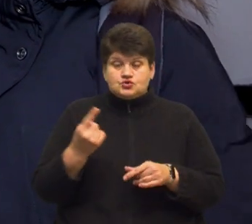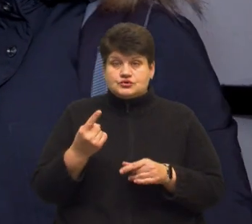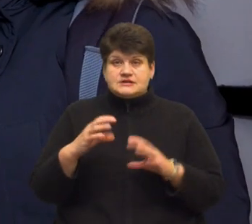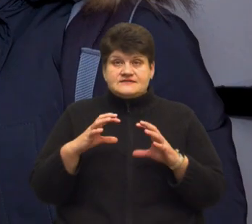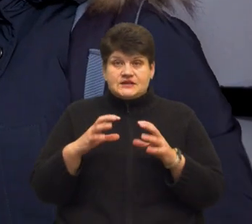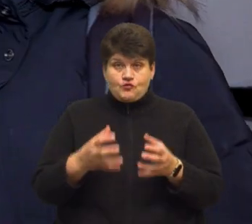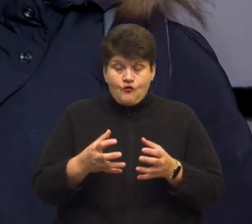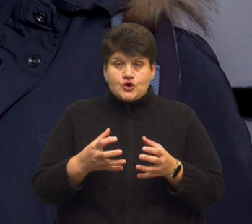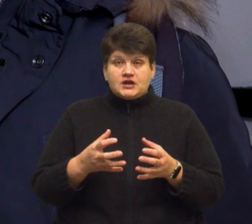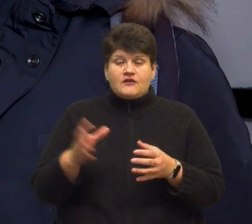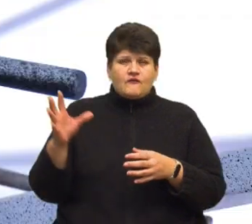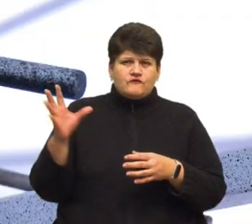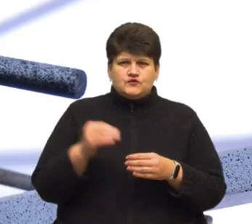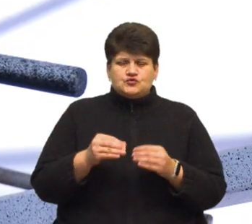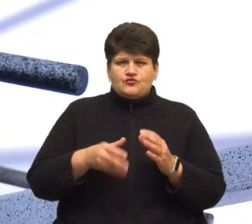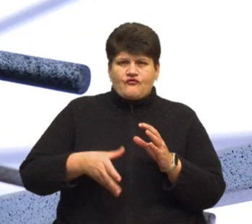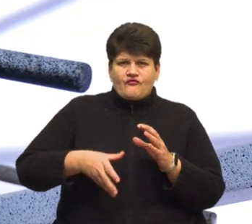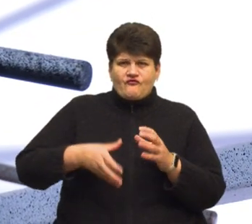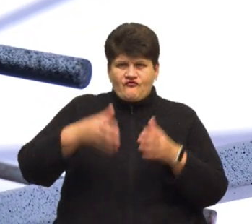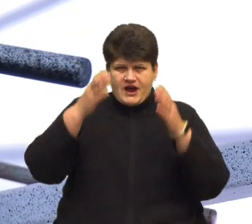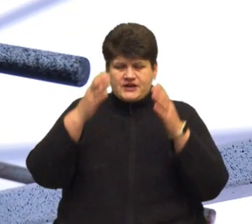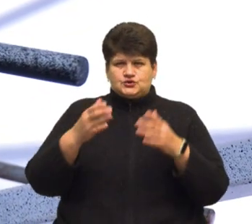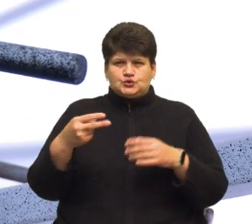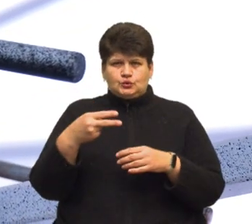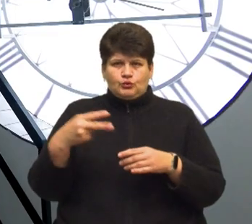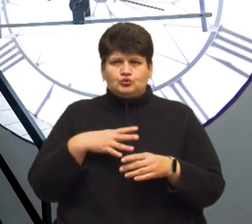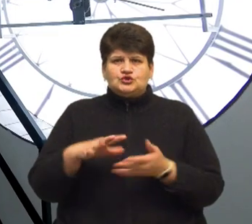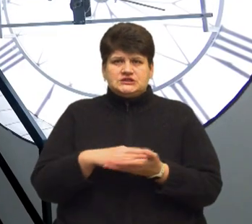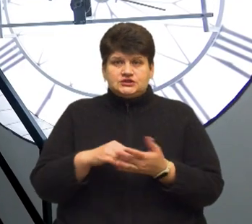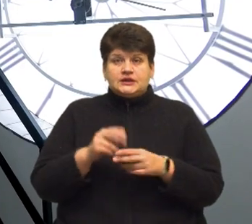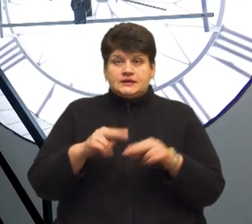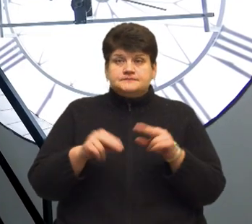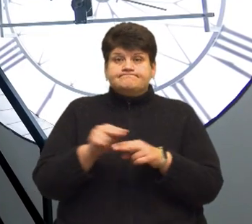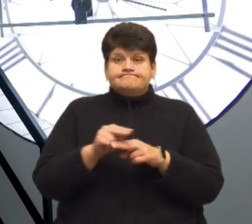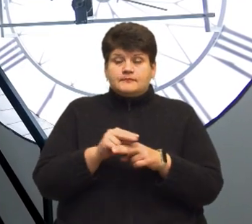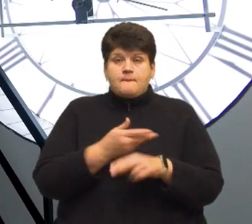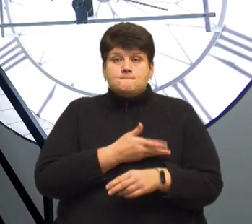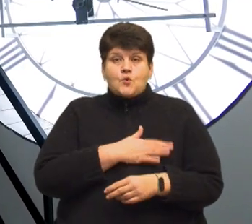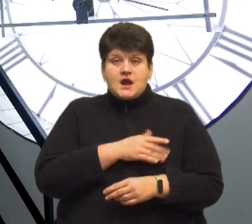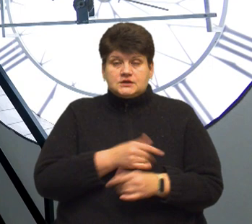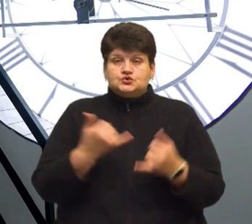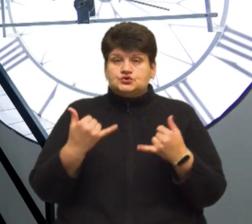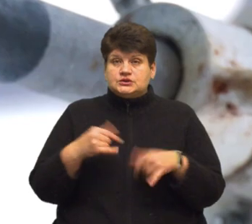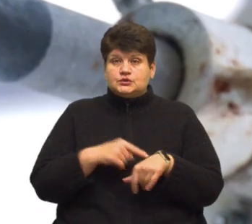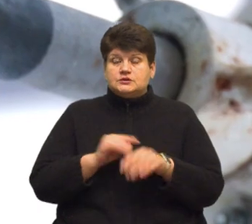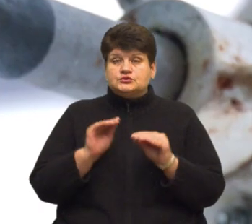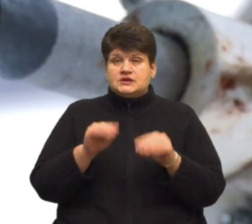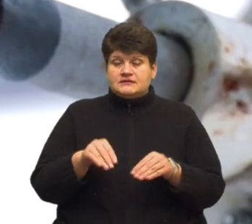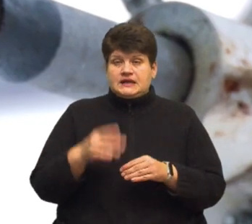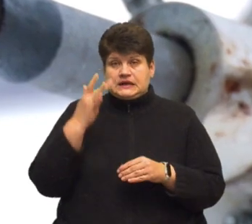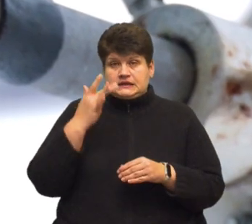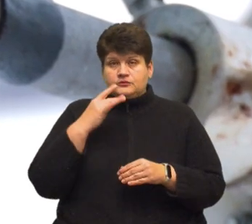вежу і другий поверх було знищено, її вже відбудували поляки. Сучасний годинник встановили тут на початку літа 2021